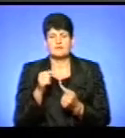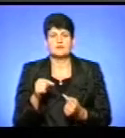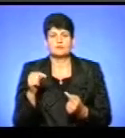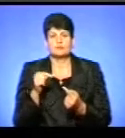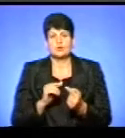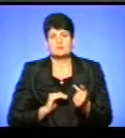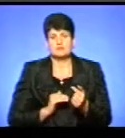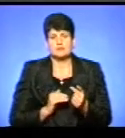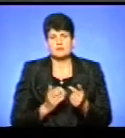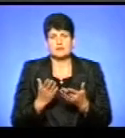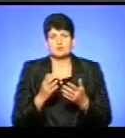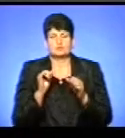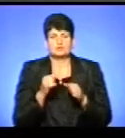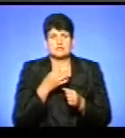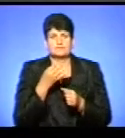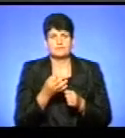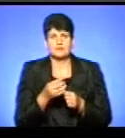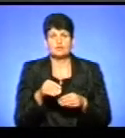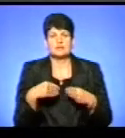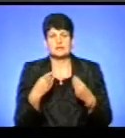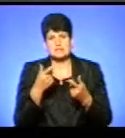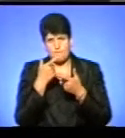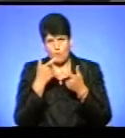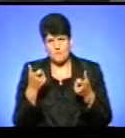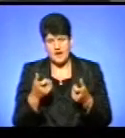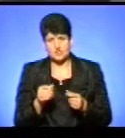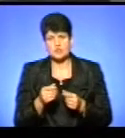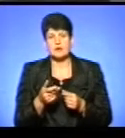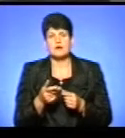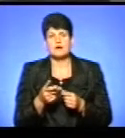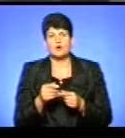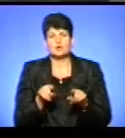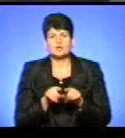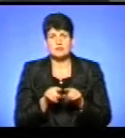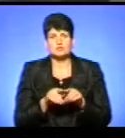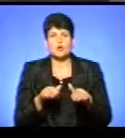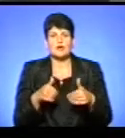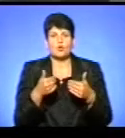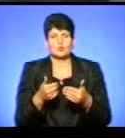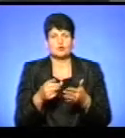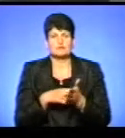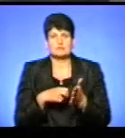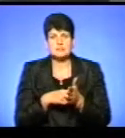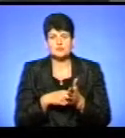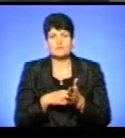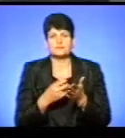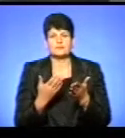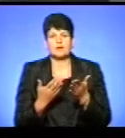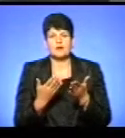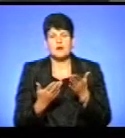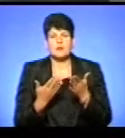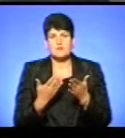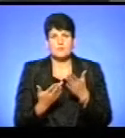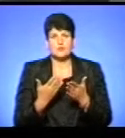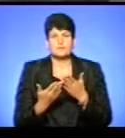підприємця, якщо його можливо встановити, надається йому попередження одночасно рекомендованим листом або, якщо там, наприклад,